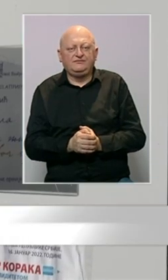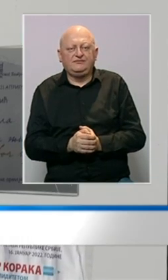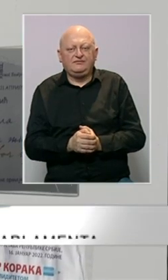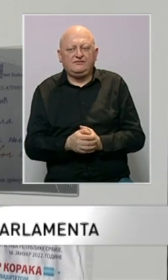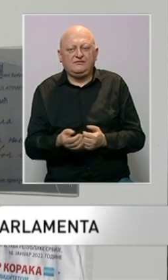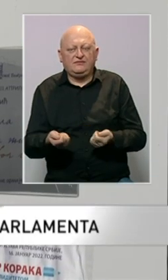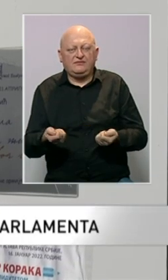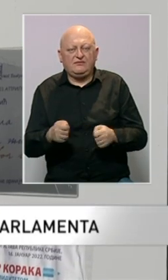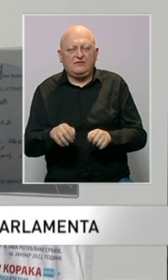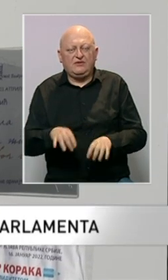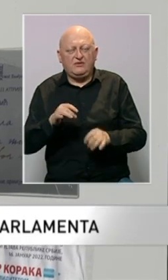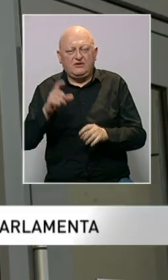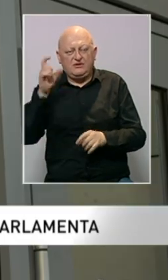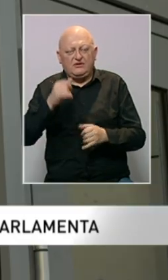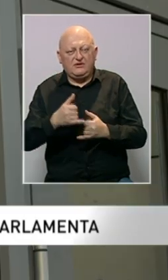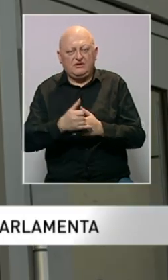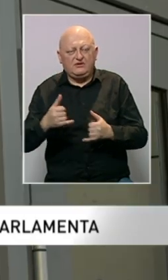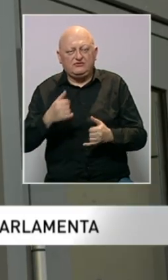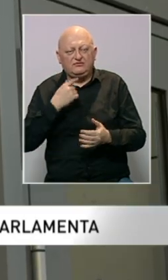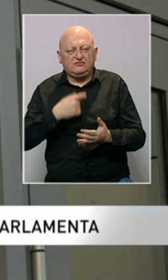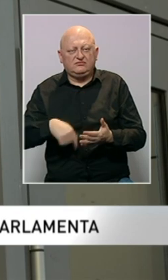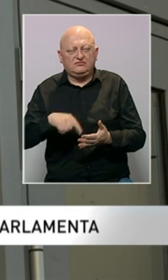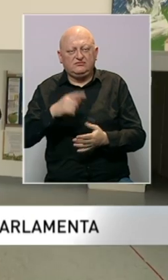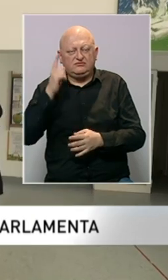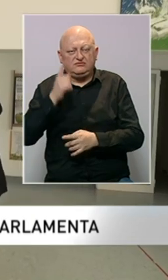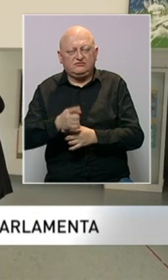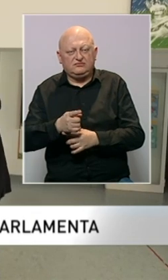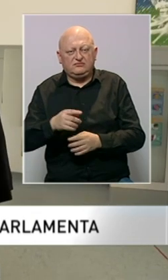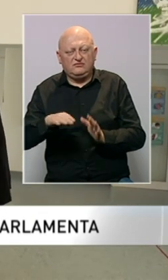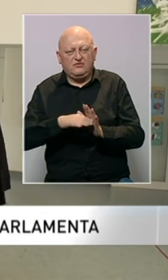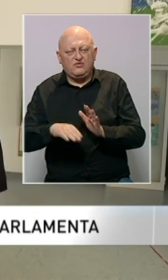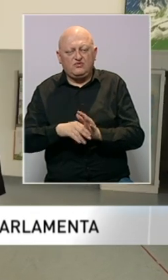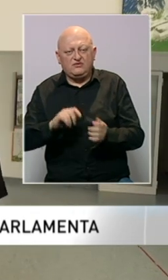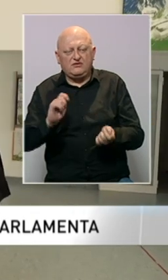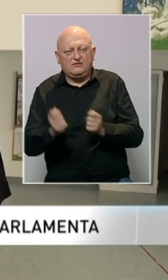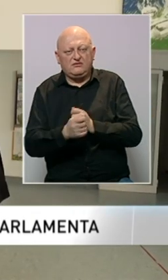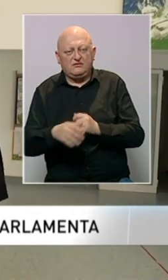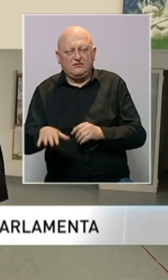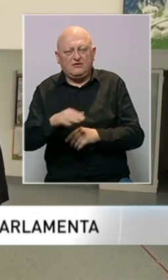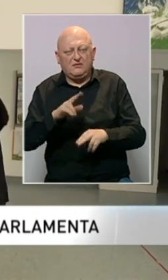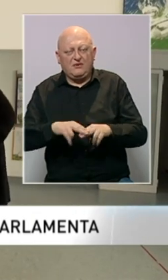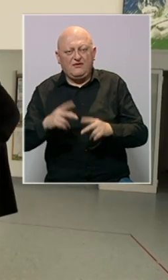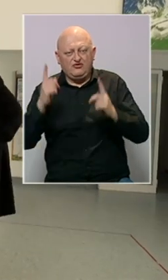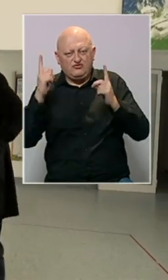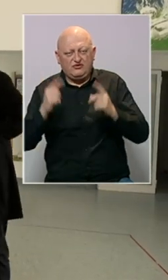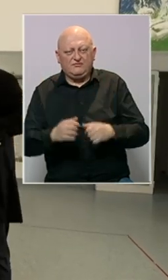Zatvore na biralište u Srbiji, građane je na referendumu odlučivali o ustavnim promjenama u oblasti pravosuđa.